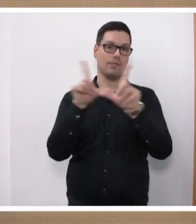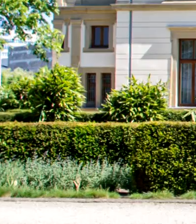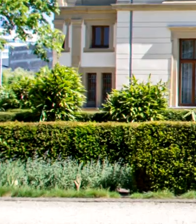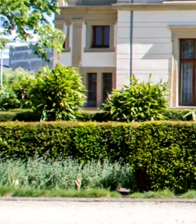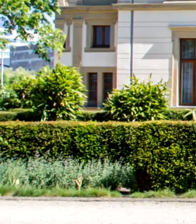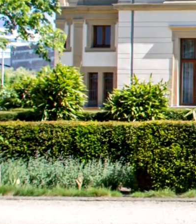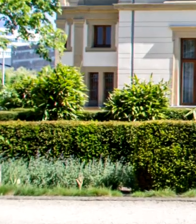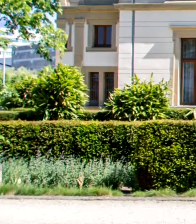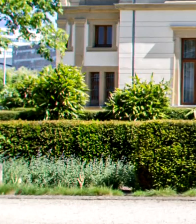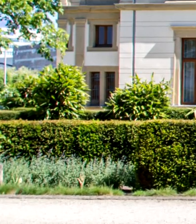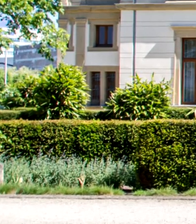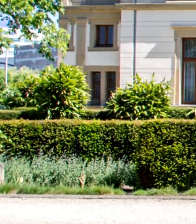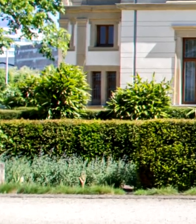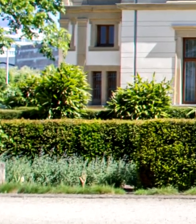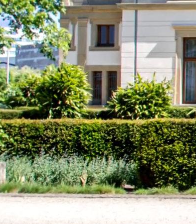besprechen. Vielen Dank.